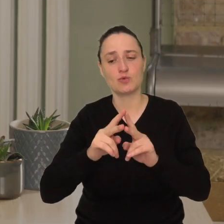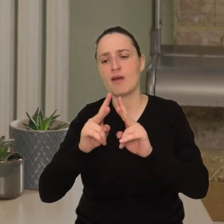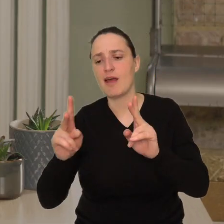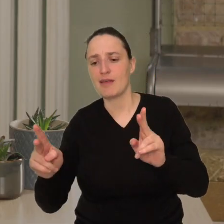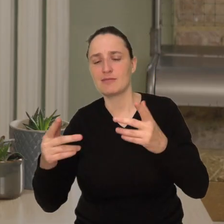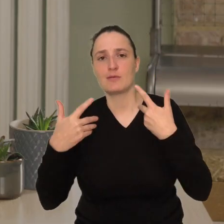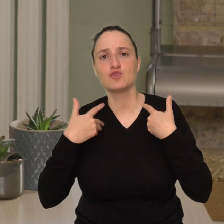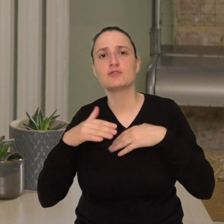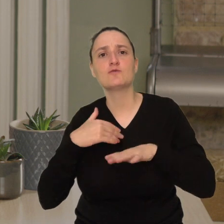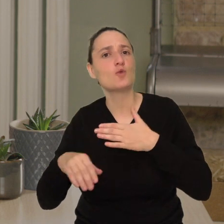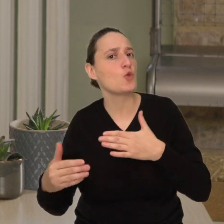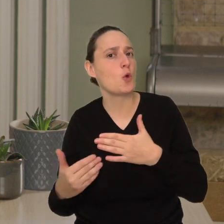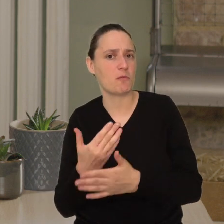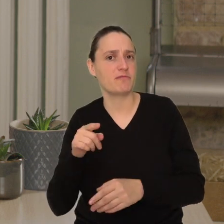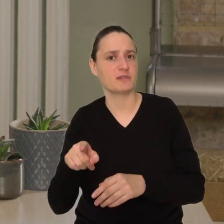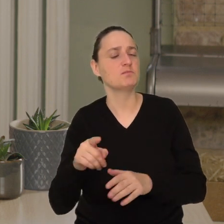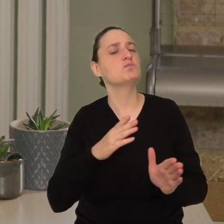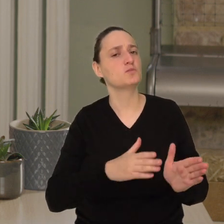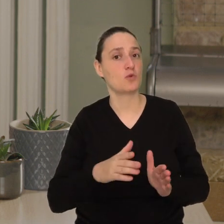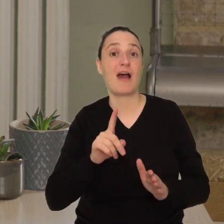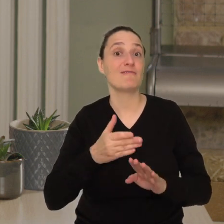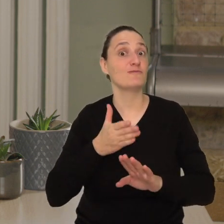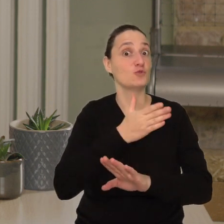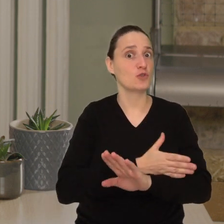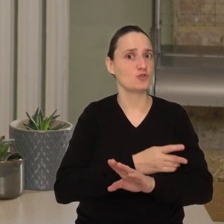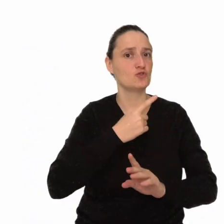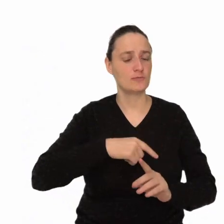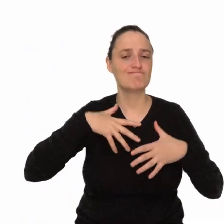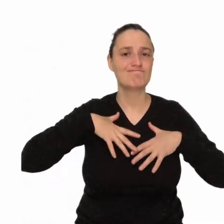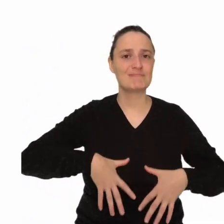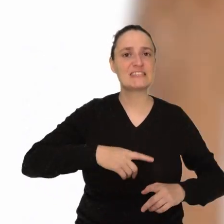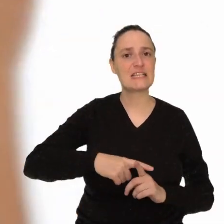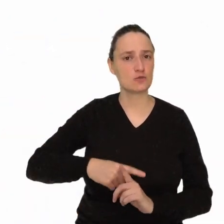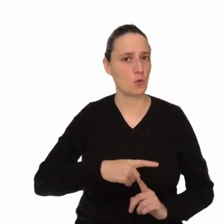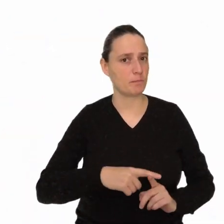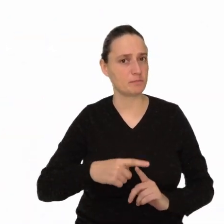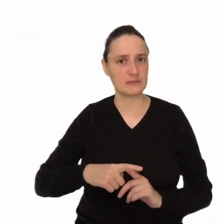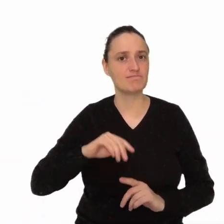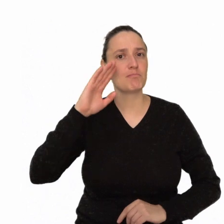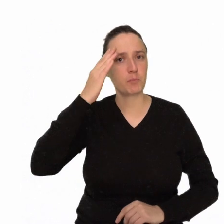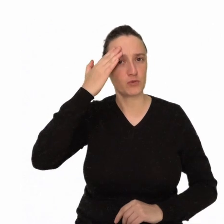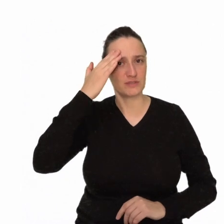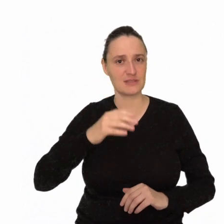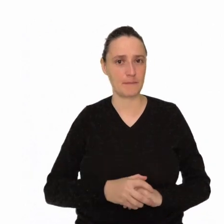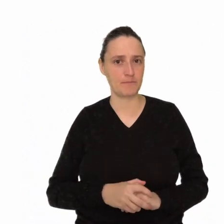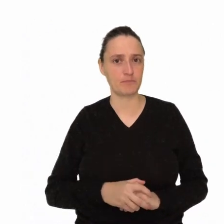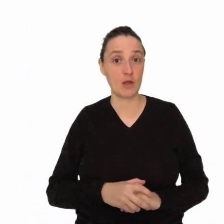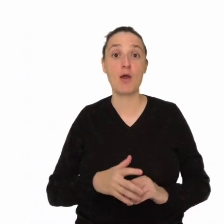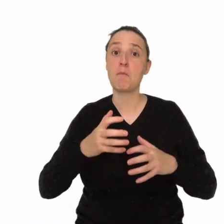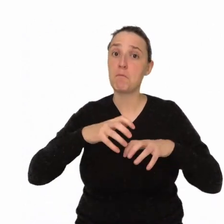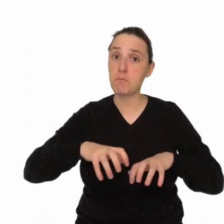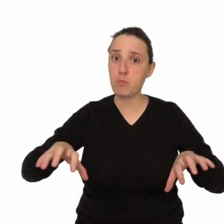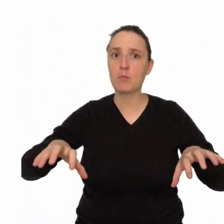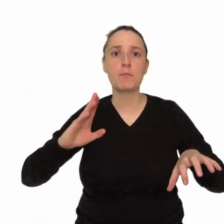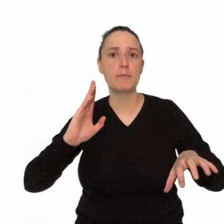życia zawodowego, ale najpierw poznaj swoje zasoby. Zasoby podzielimy